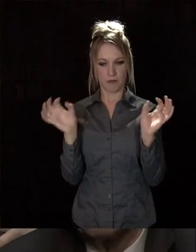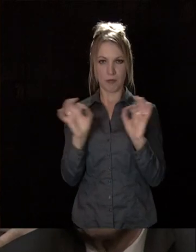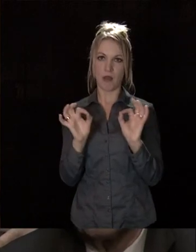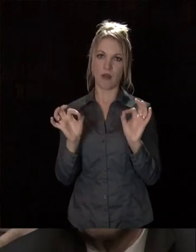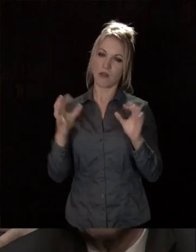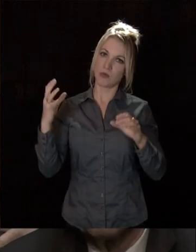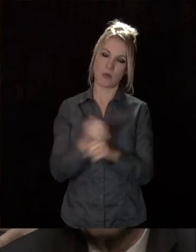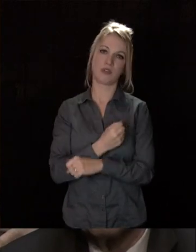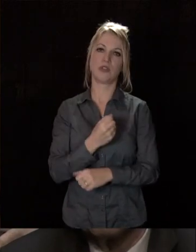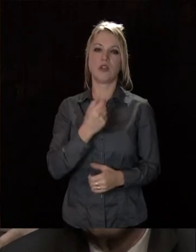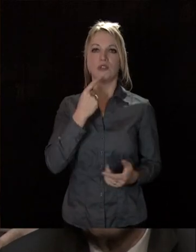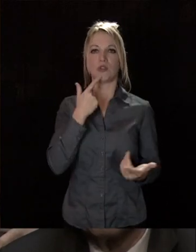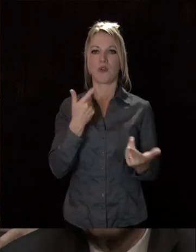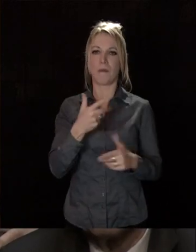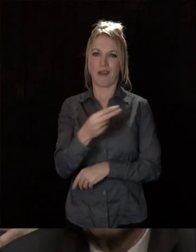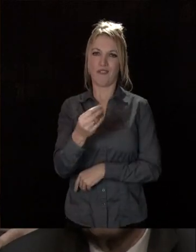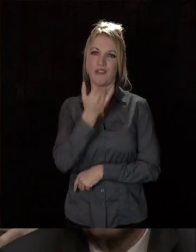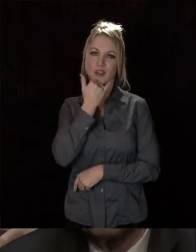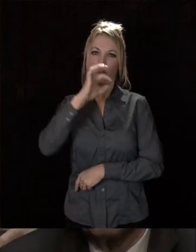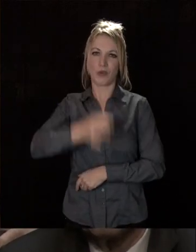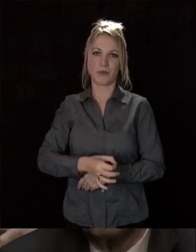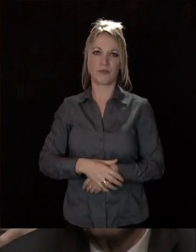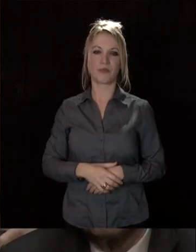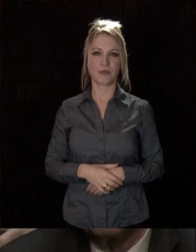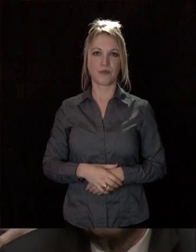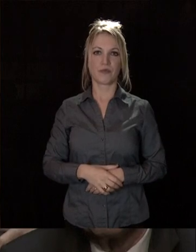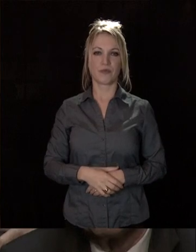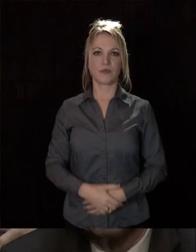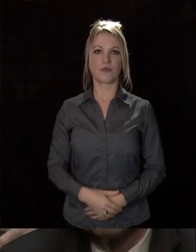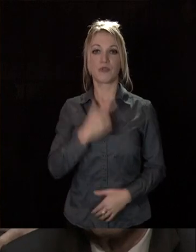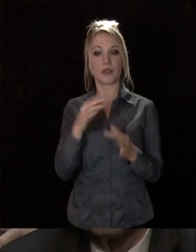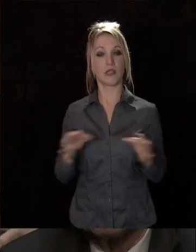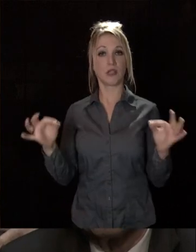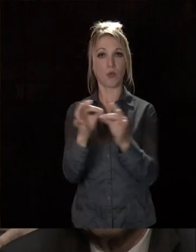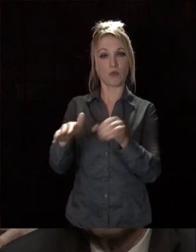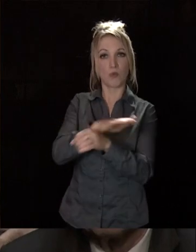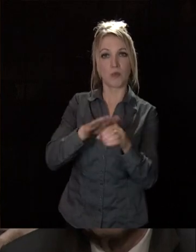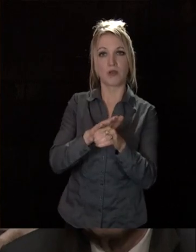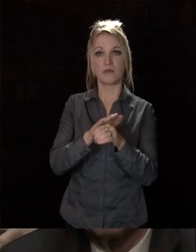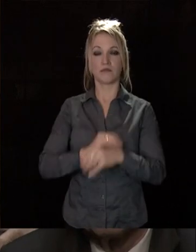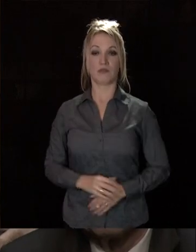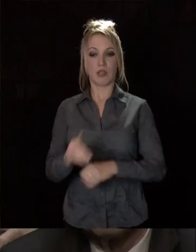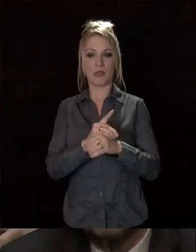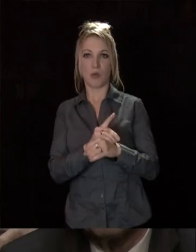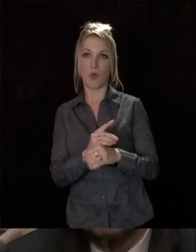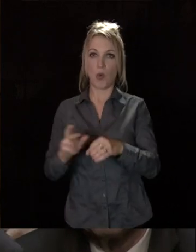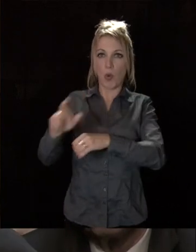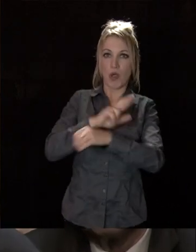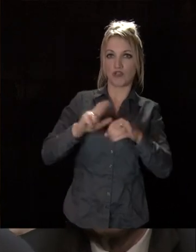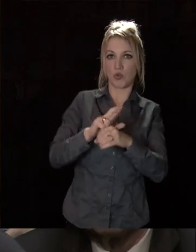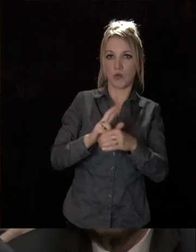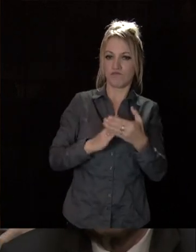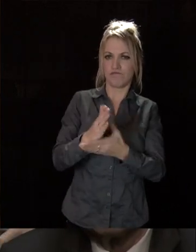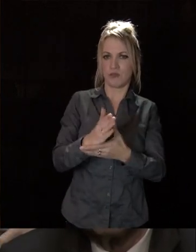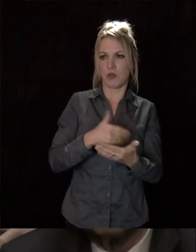eût été assurément une grave erreur, et de celles qui font prendre un territoire tout entier, un département, une région, le mauvais chemin,